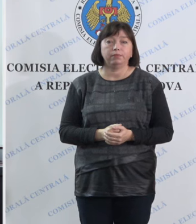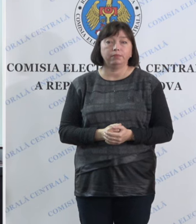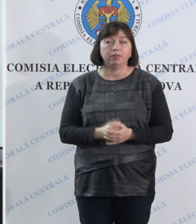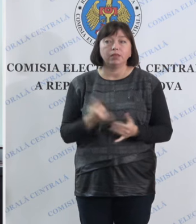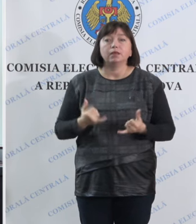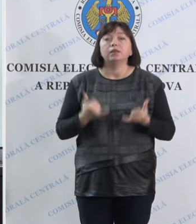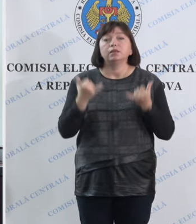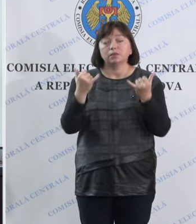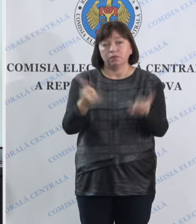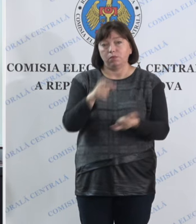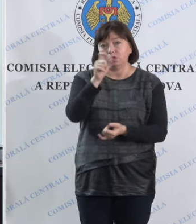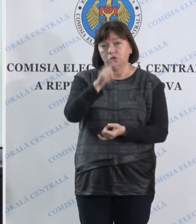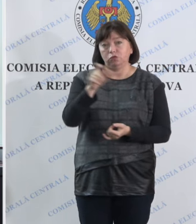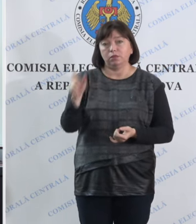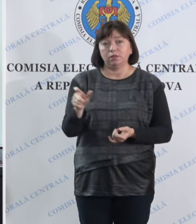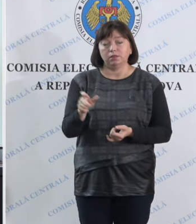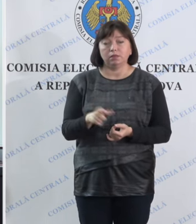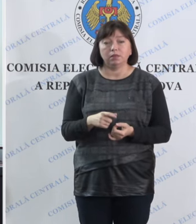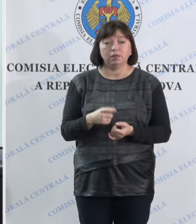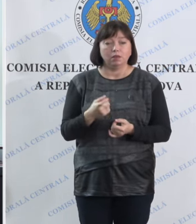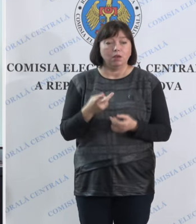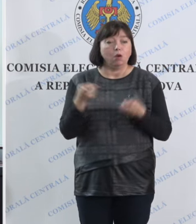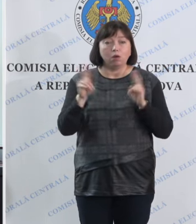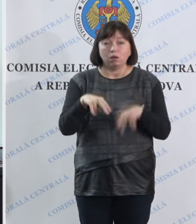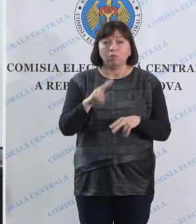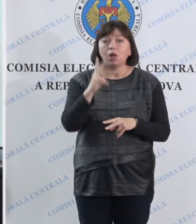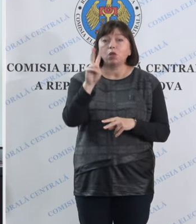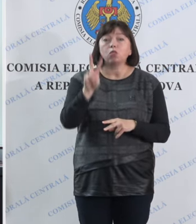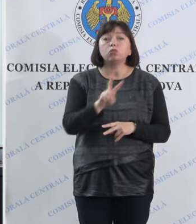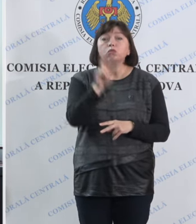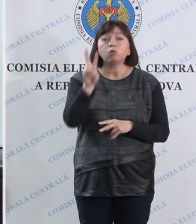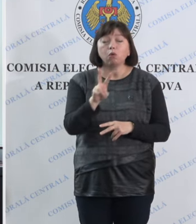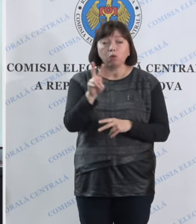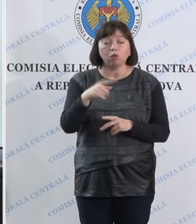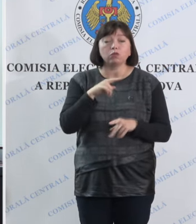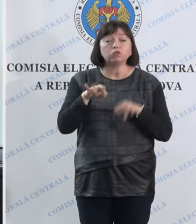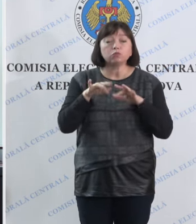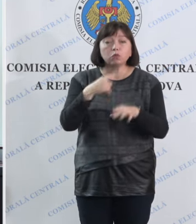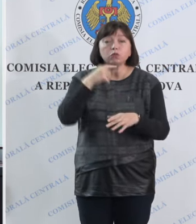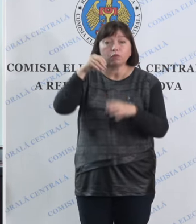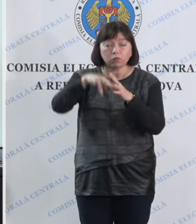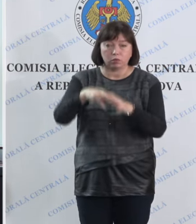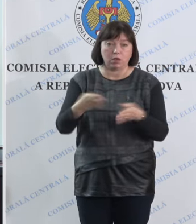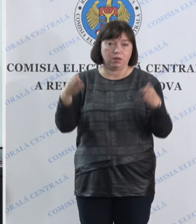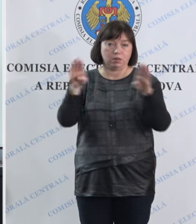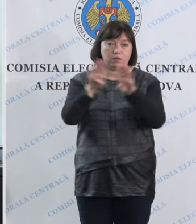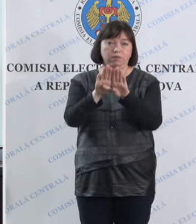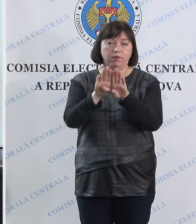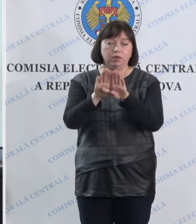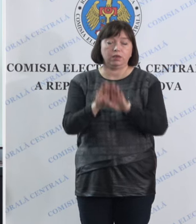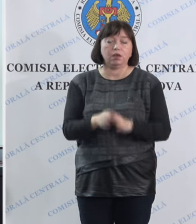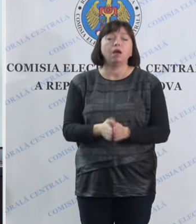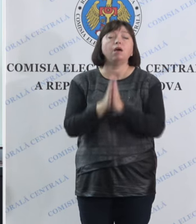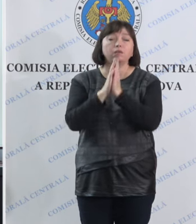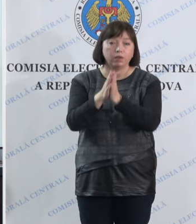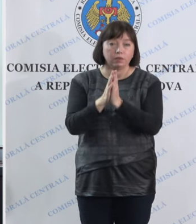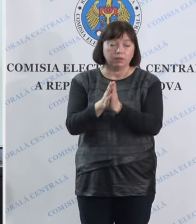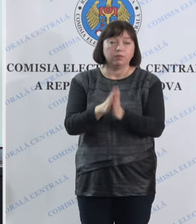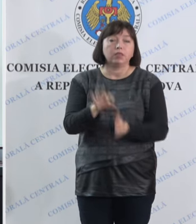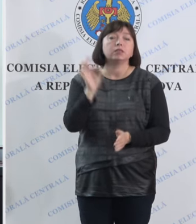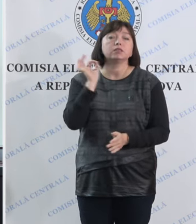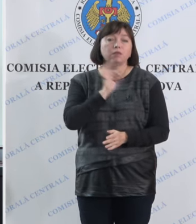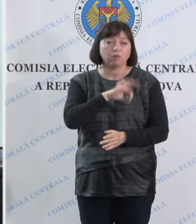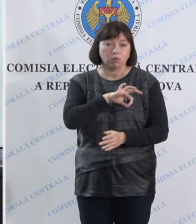Stimați cetățeni, În mai puțin de două ore, procesul de votare se va încheia. Vă îndemnăm să